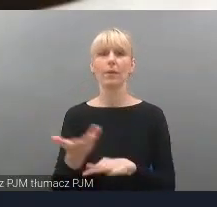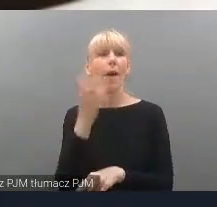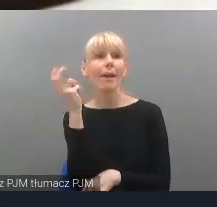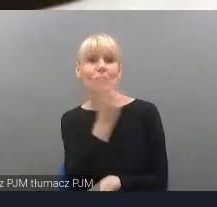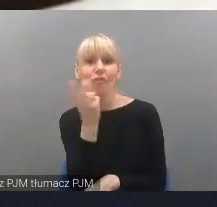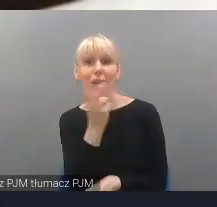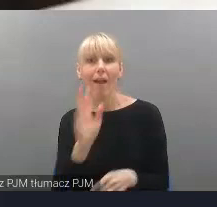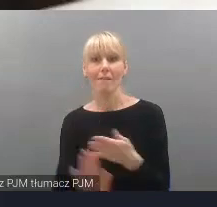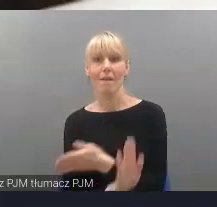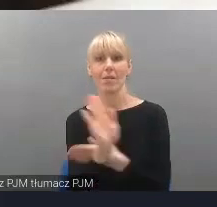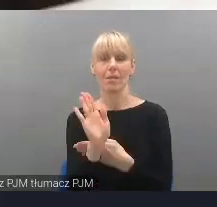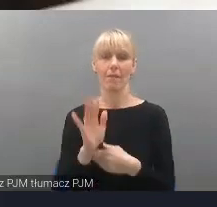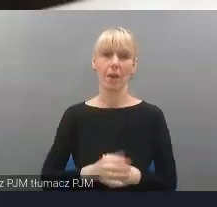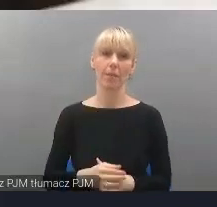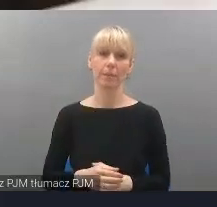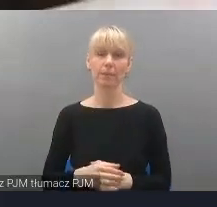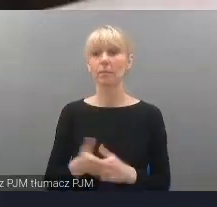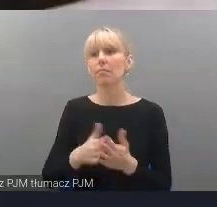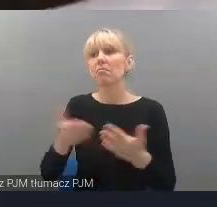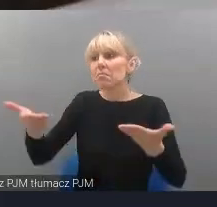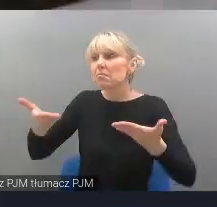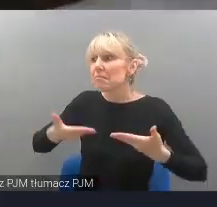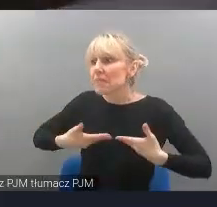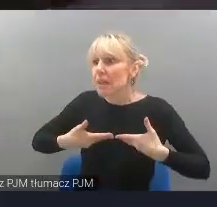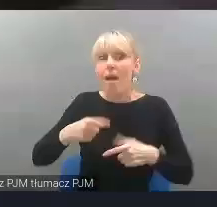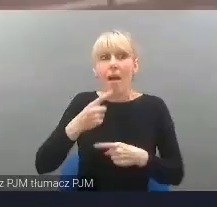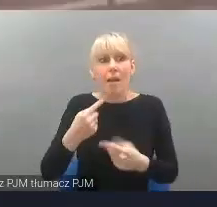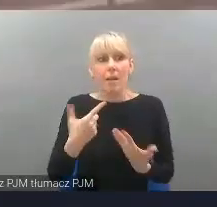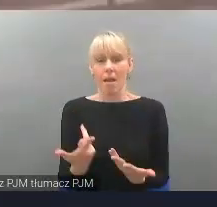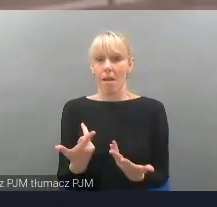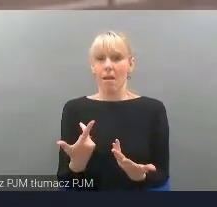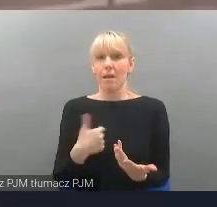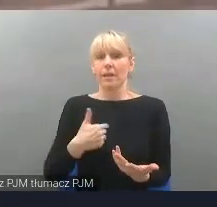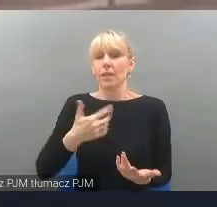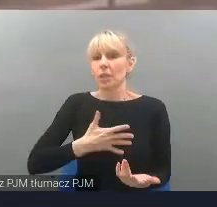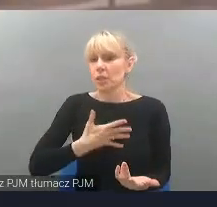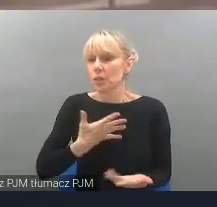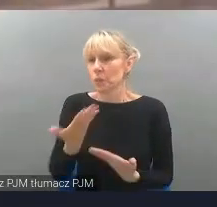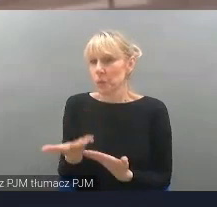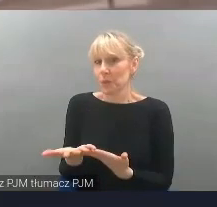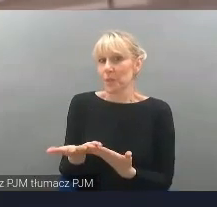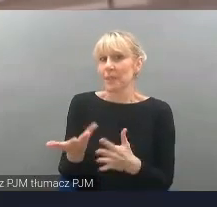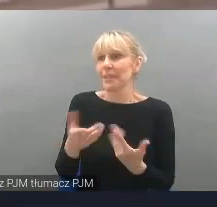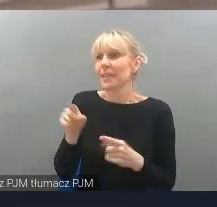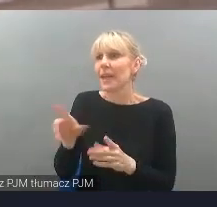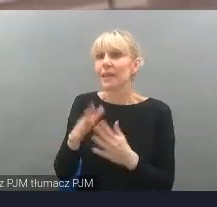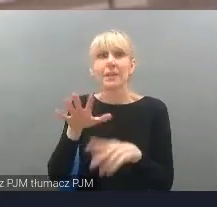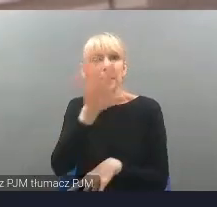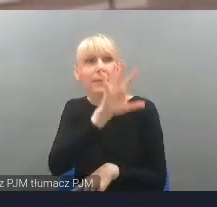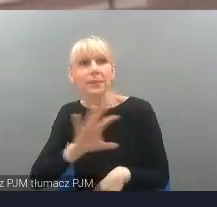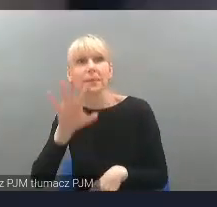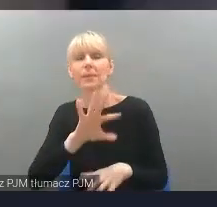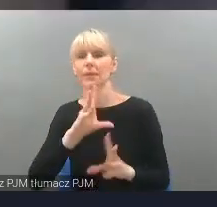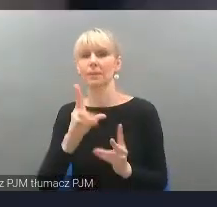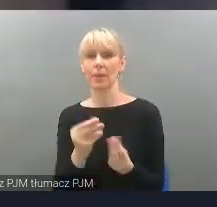ciekawa wystawa. Dla mnie to jest po prostu takie odejście, że żenie się. Także to jest po prostu dla